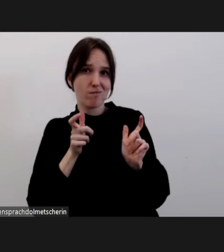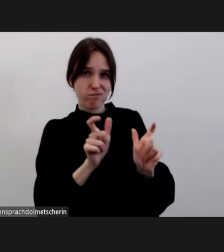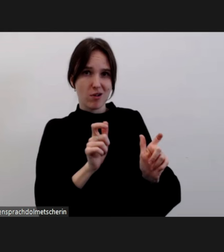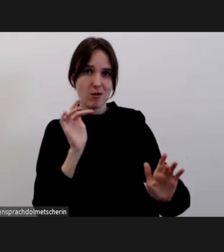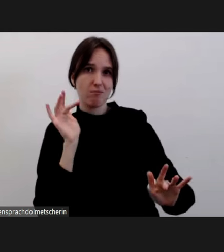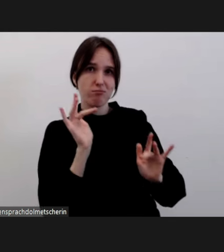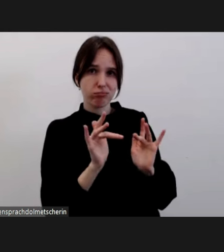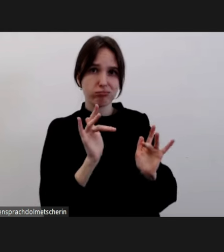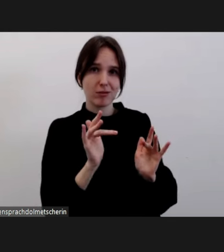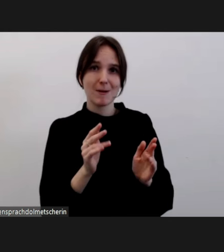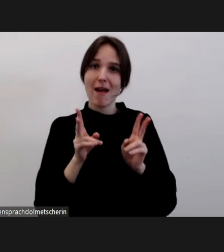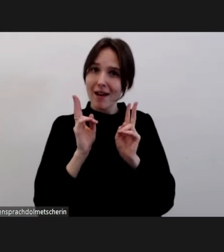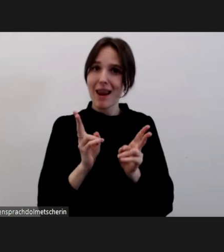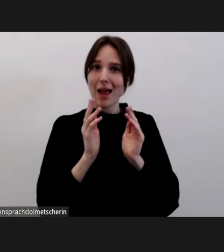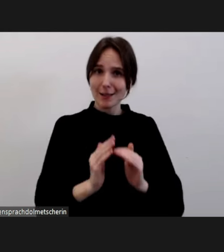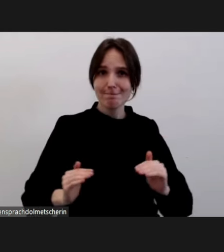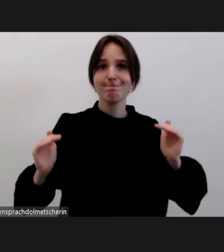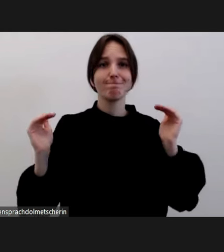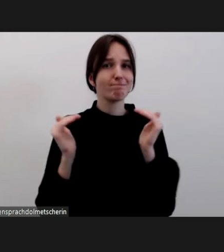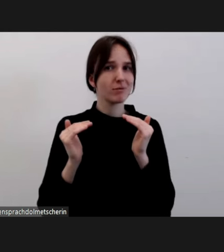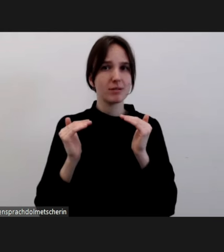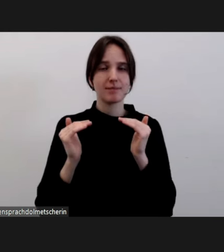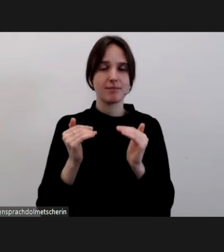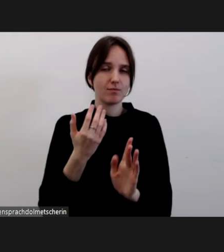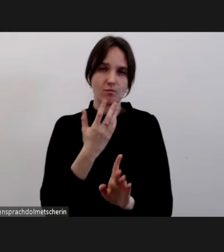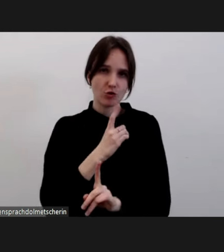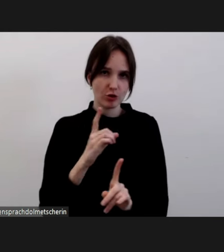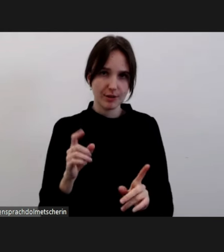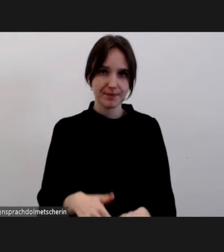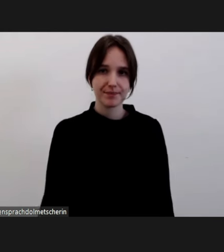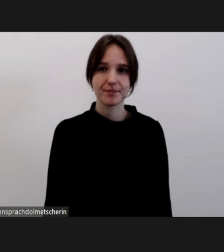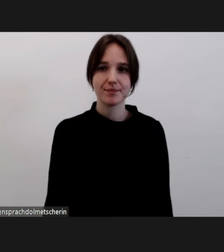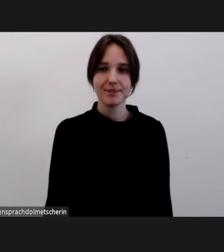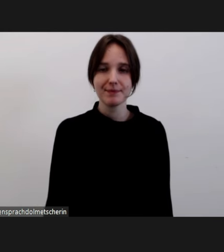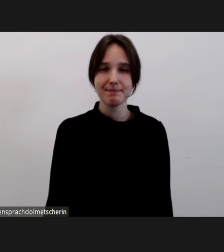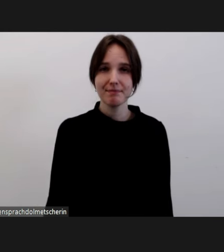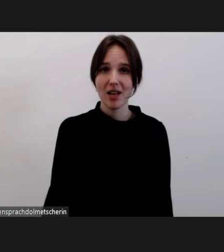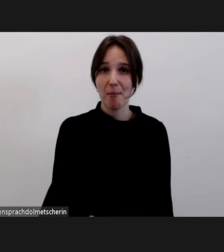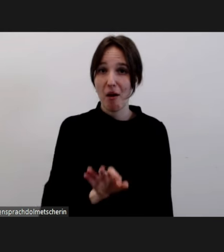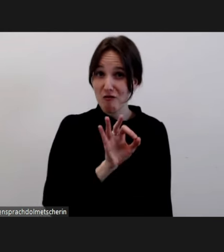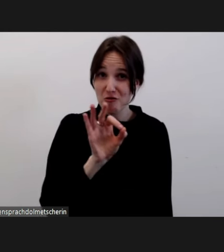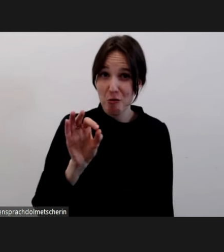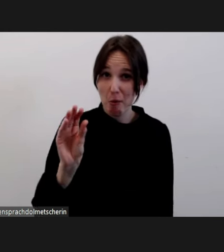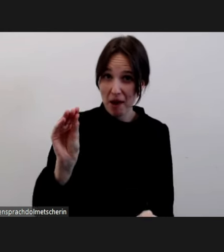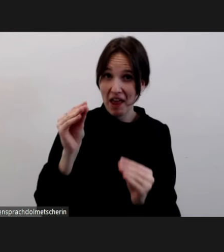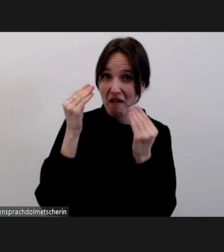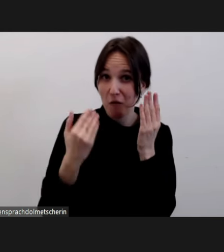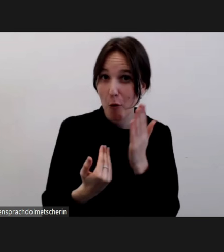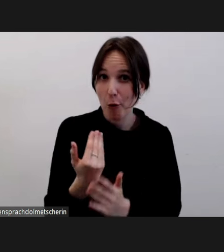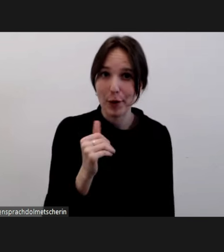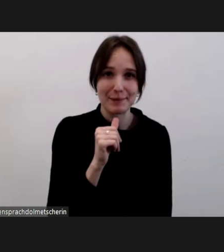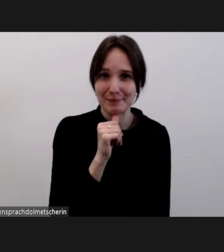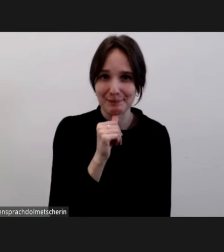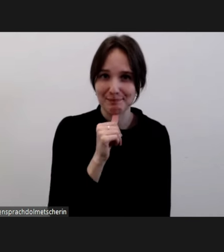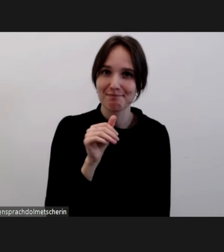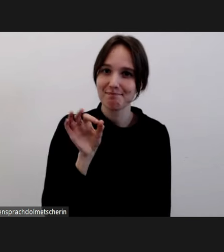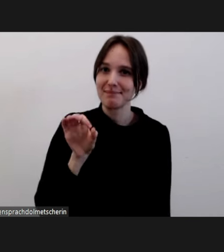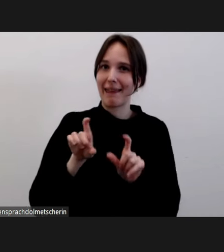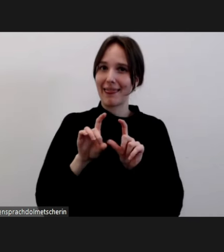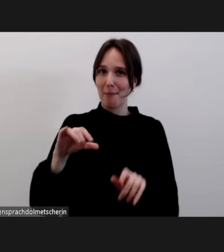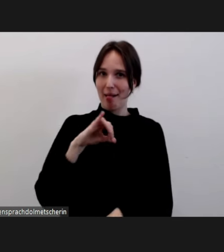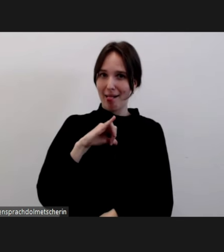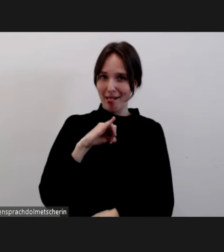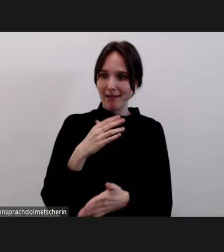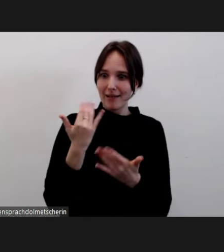Gleichberechtigung aller Geschlechter. Wahrscheinlich erzähle ich Ihnen damit nichts Neues, denn Sie interessieren sich ja dafür, für die Lage,